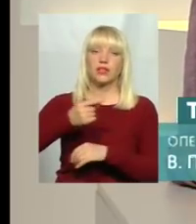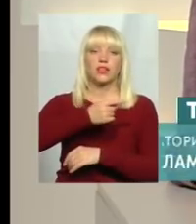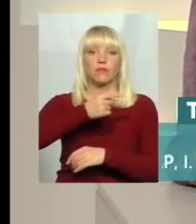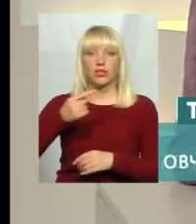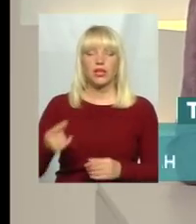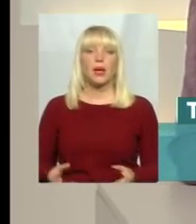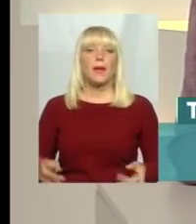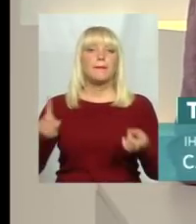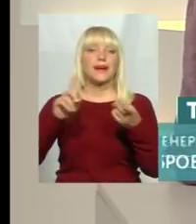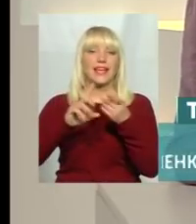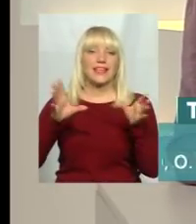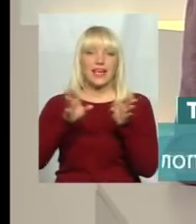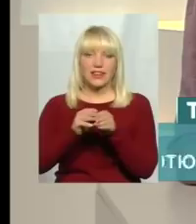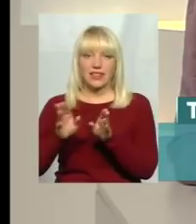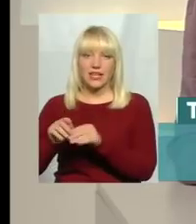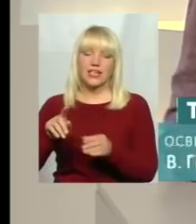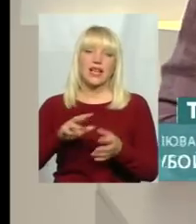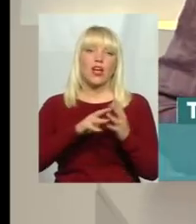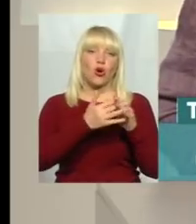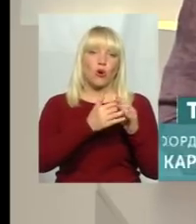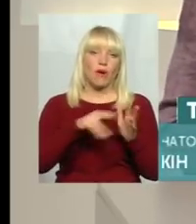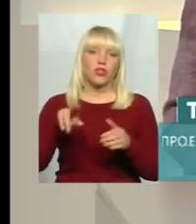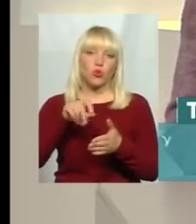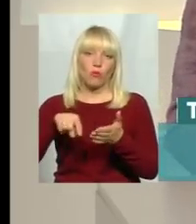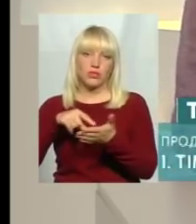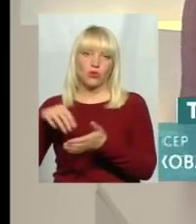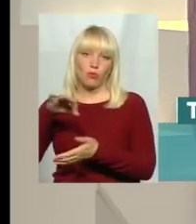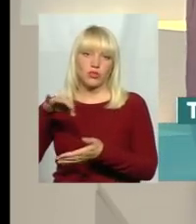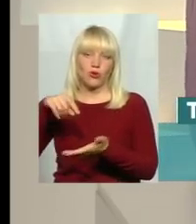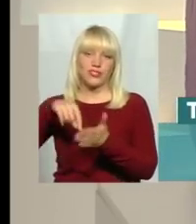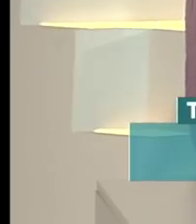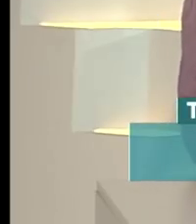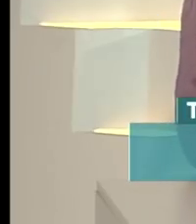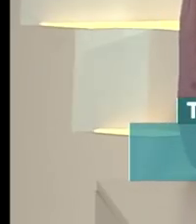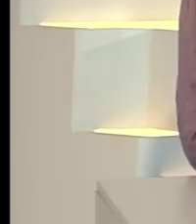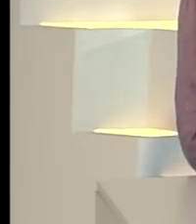громад до міст обласного значення. Всем дякую за увагу, побачимось. Пока-пока.